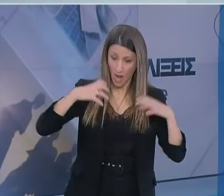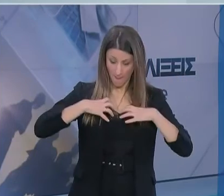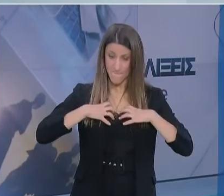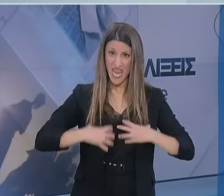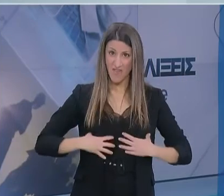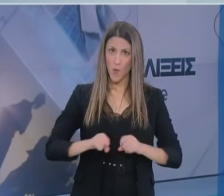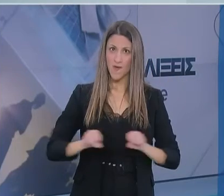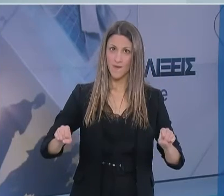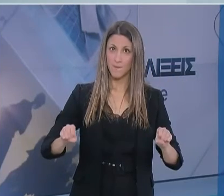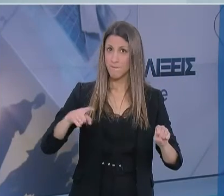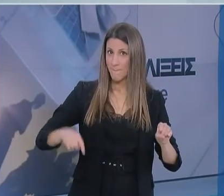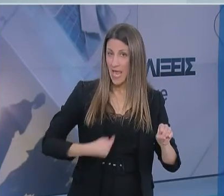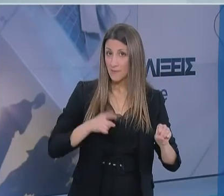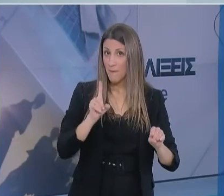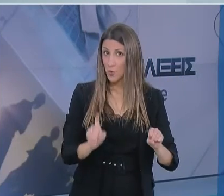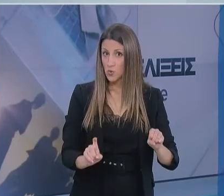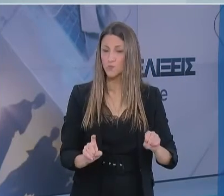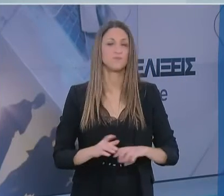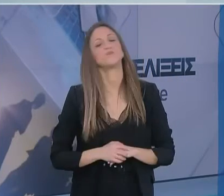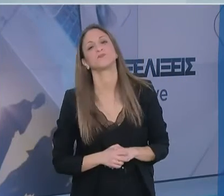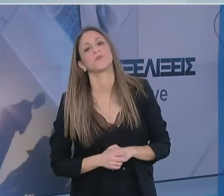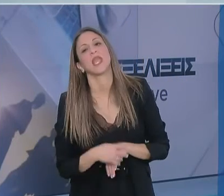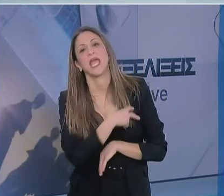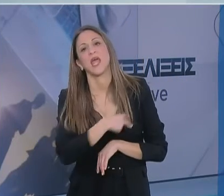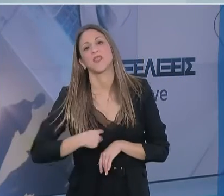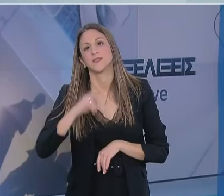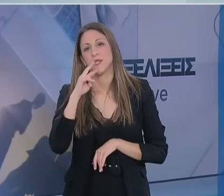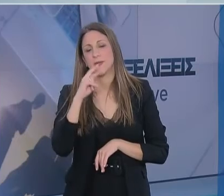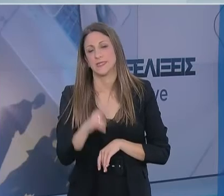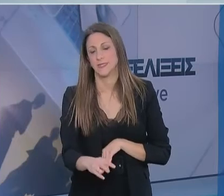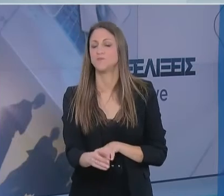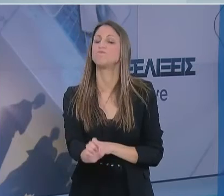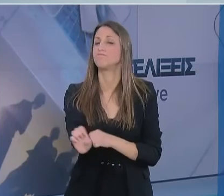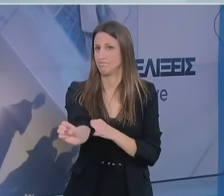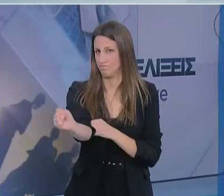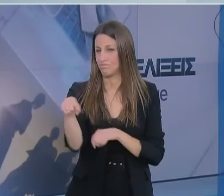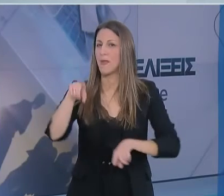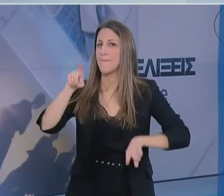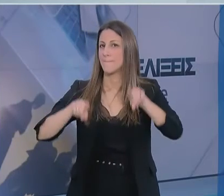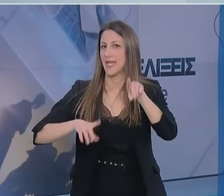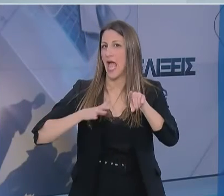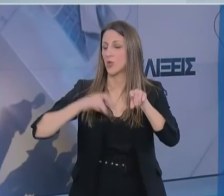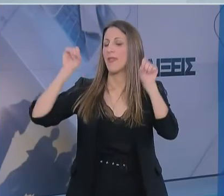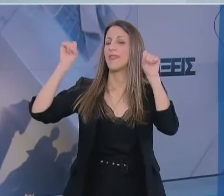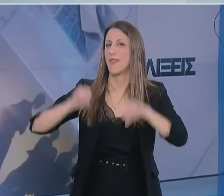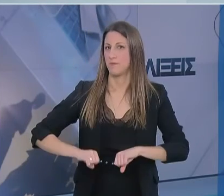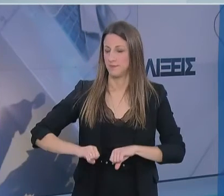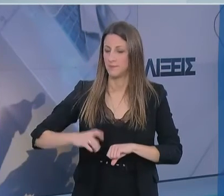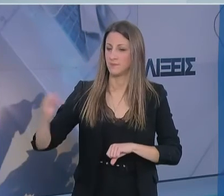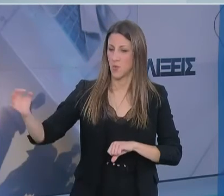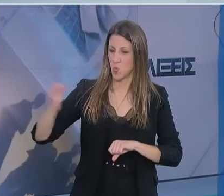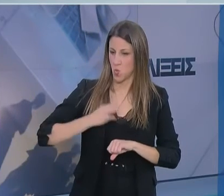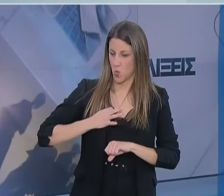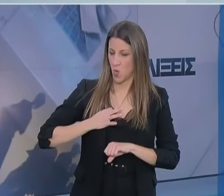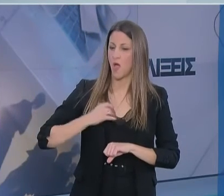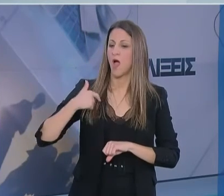Πολλά ερωτήματα ταυτόχρονα να πω εδώ ότι όντως υπάρχει αυτό το φαινόμενο των ασυμπτωματικών οι οποίοι θεωρείται ότι παίζουν και ρόλο στη